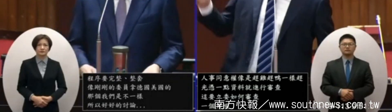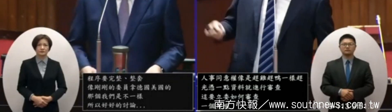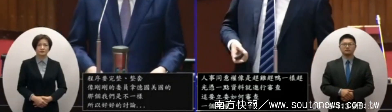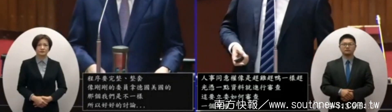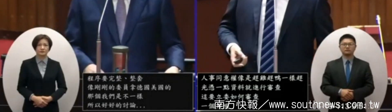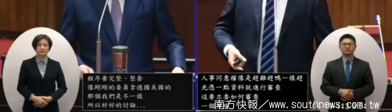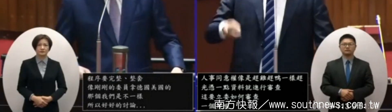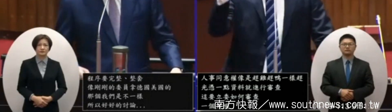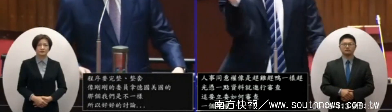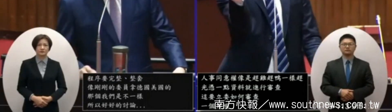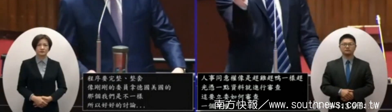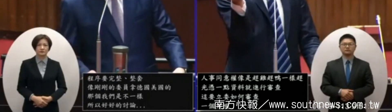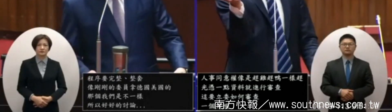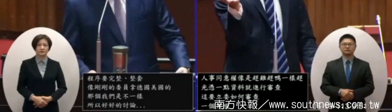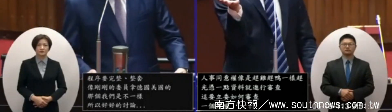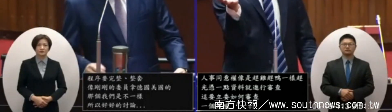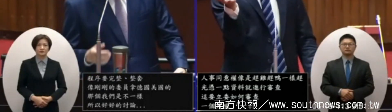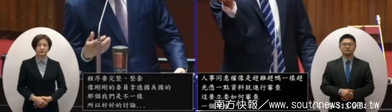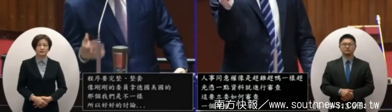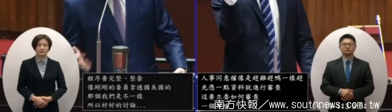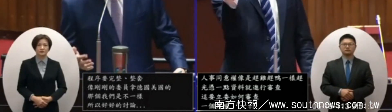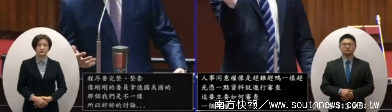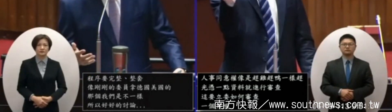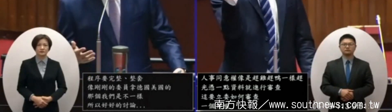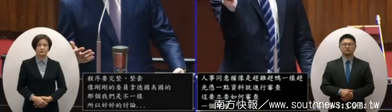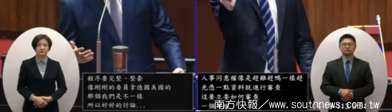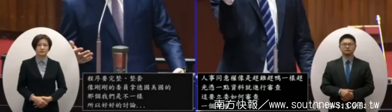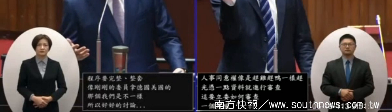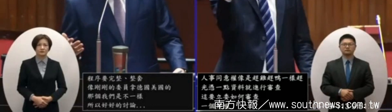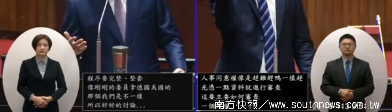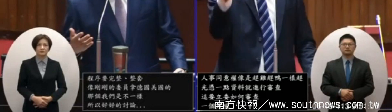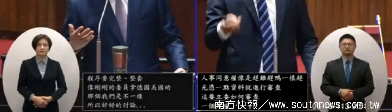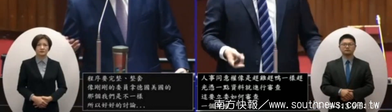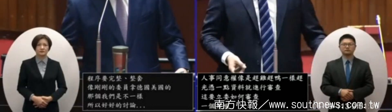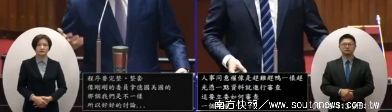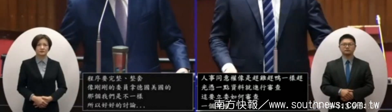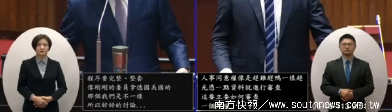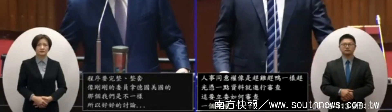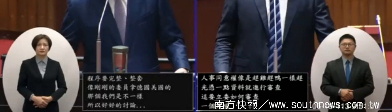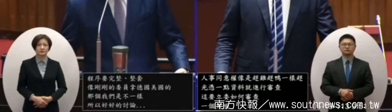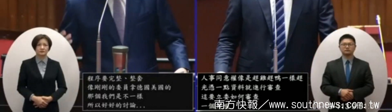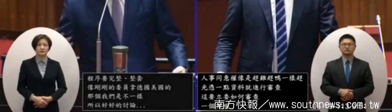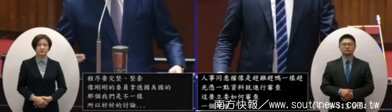謝謝謝謝謝謝